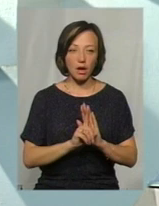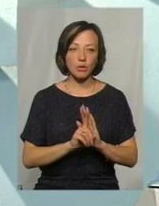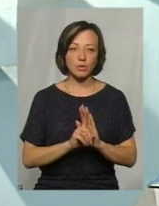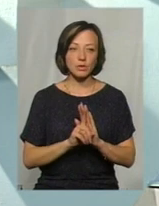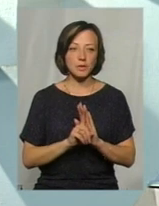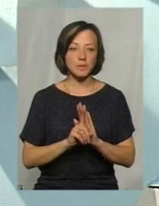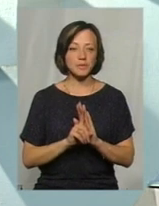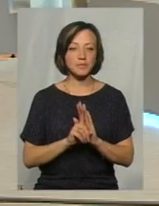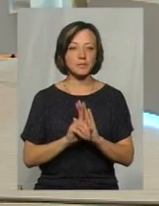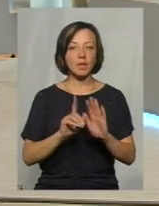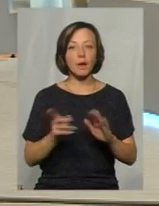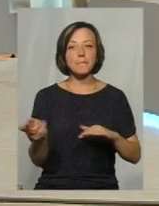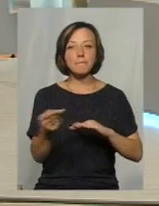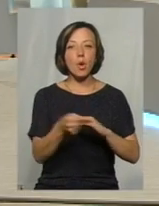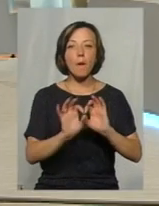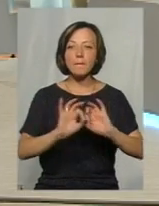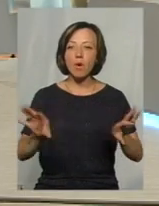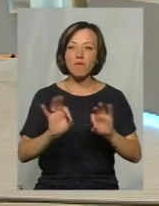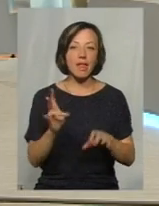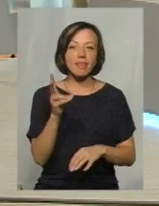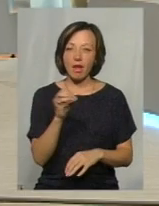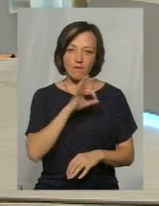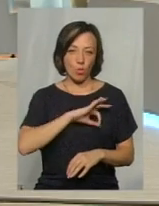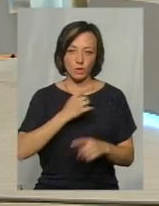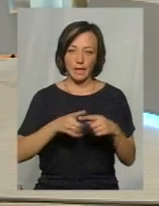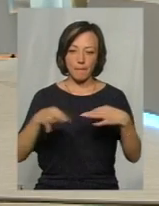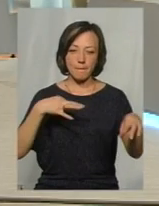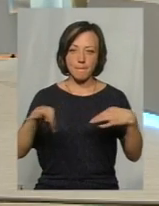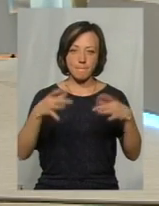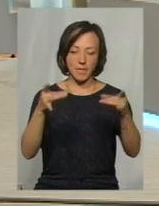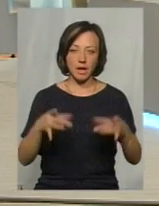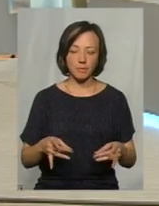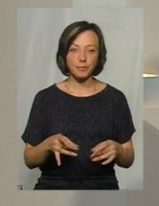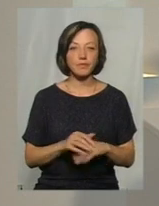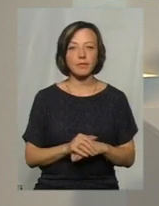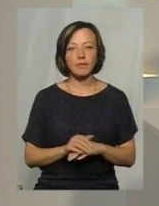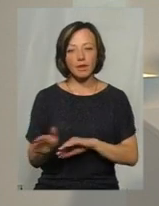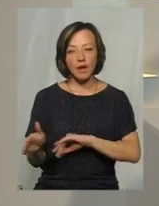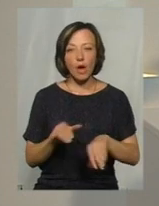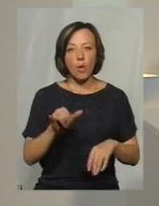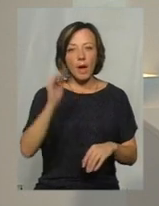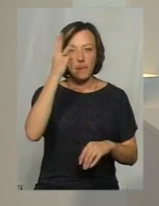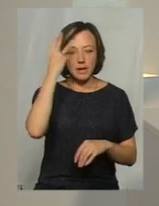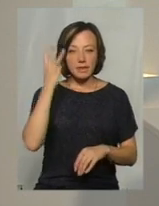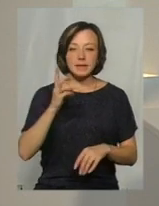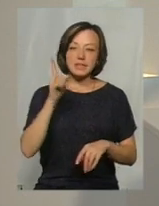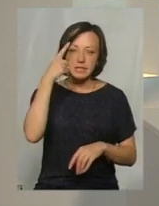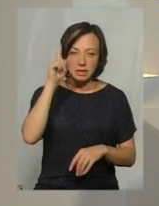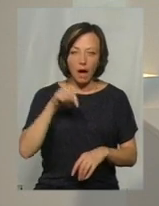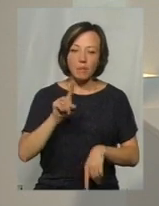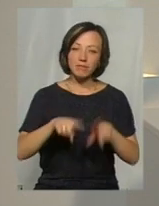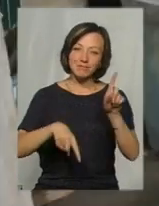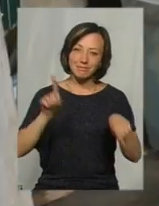пропагувати невикористання цих пакетів. У Хмельницькому поки знаємо про поодинокі